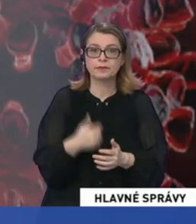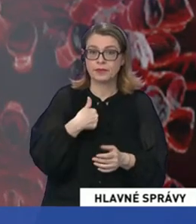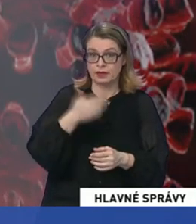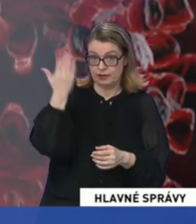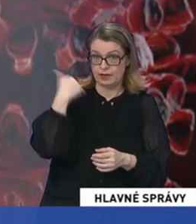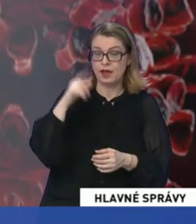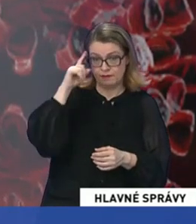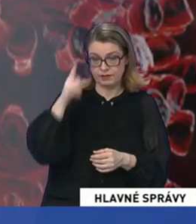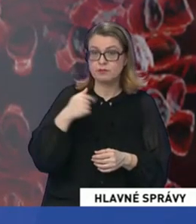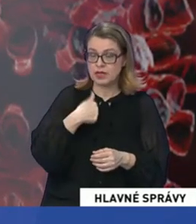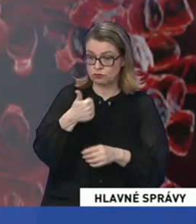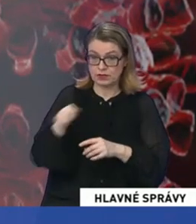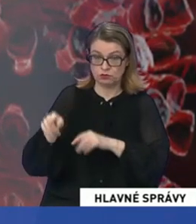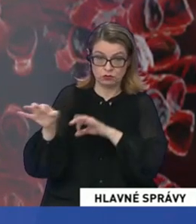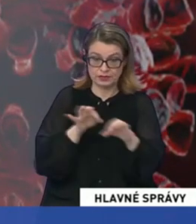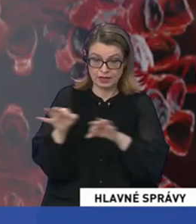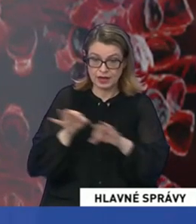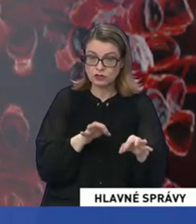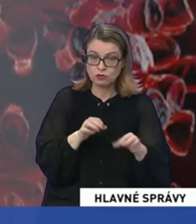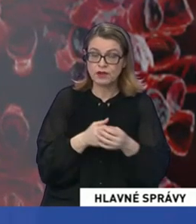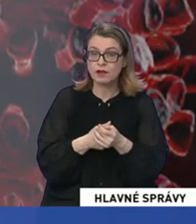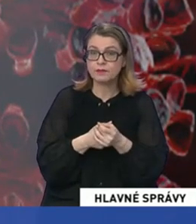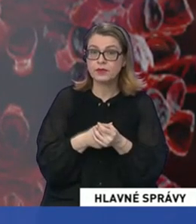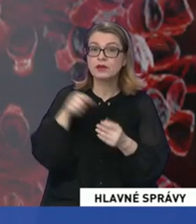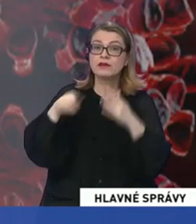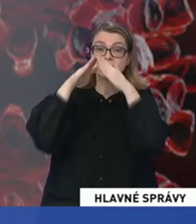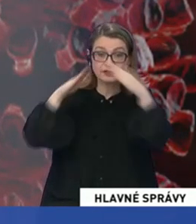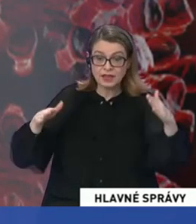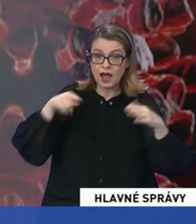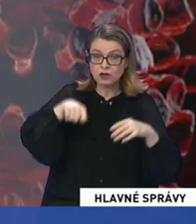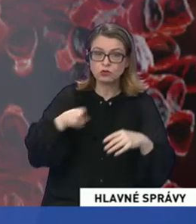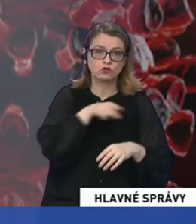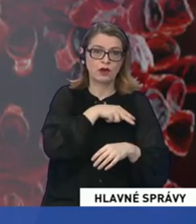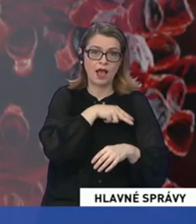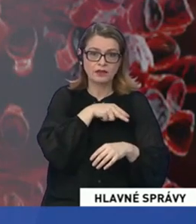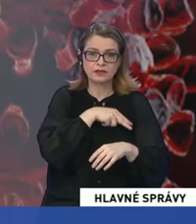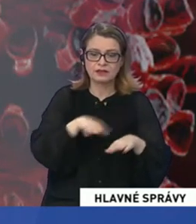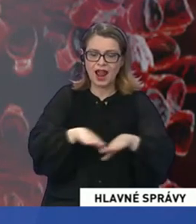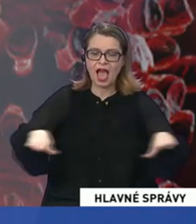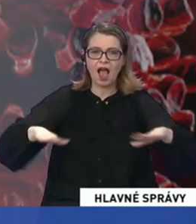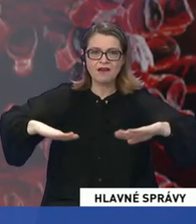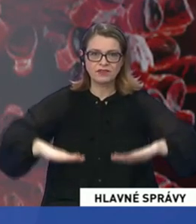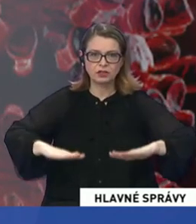sám som to aj v podstate zariadoval. V tých stanoch sú štandardné lavičky